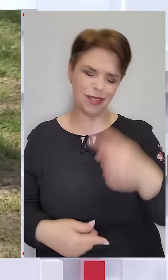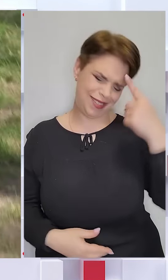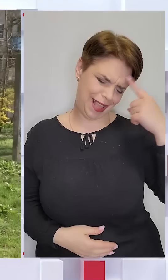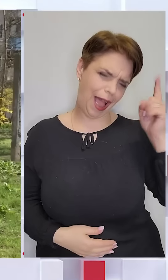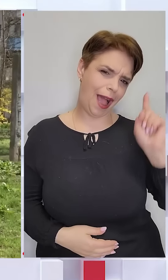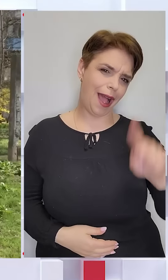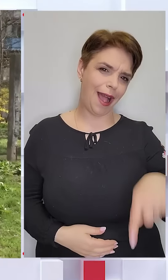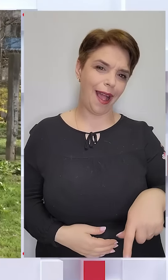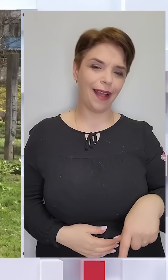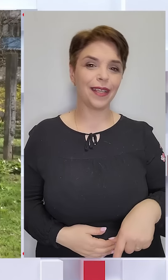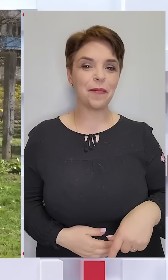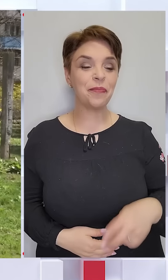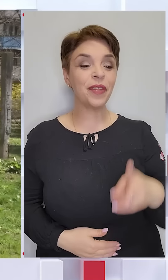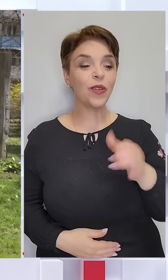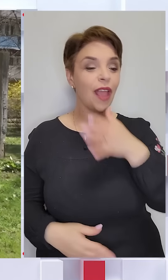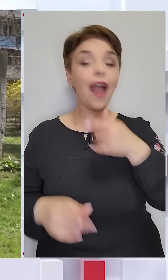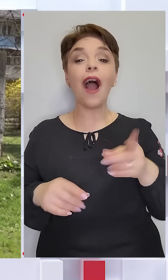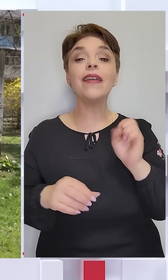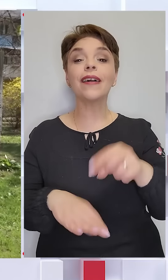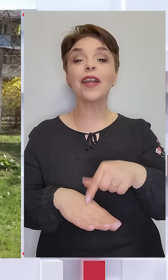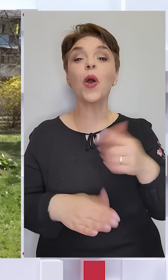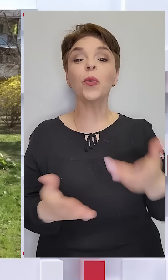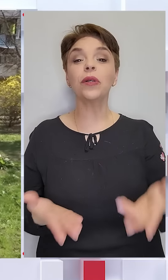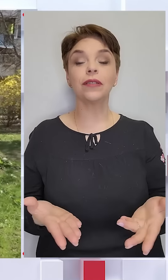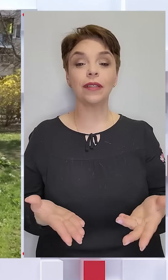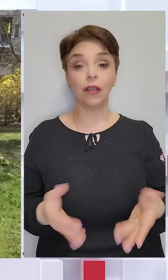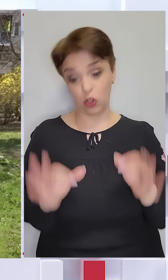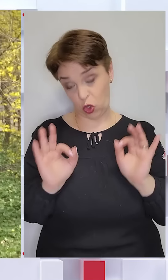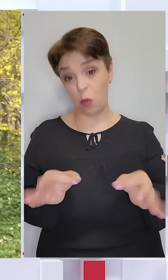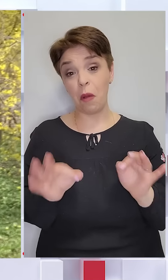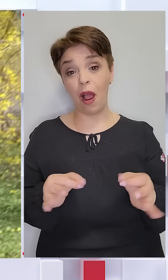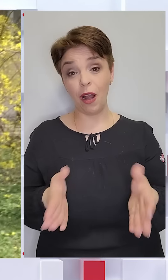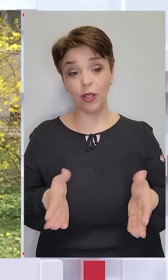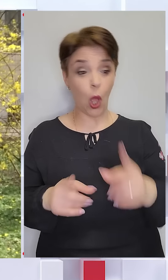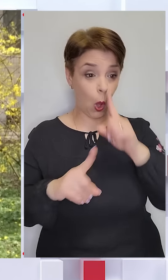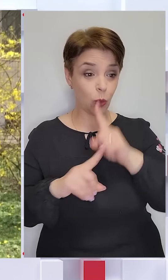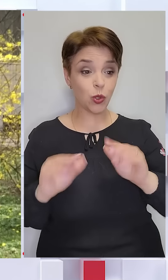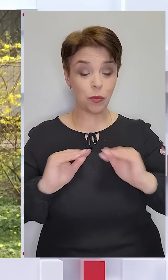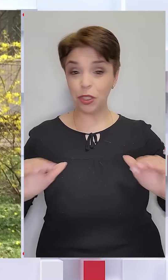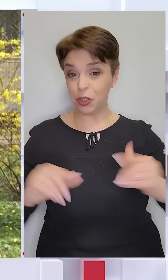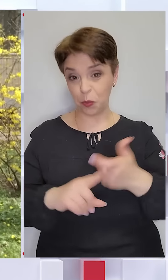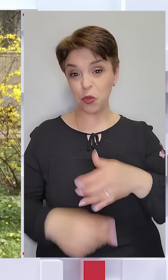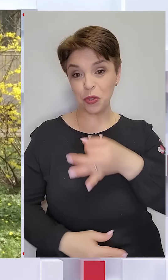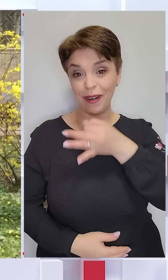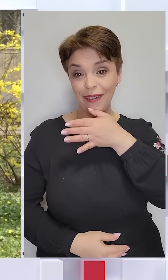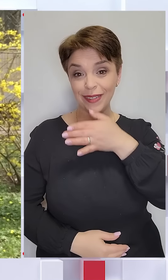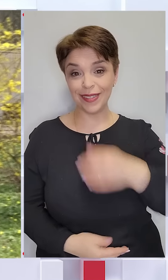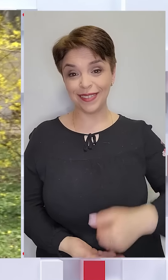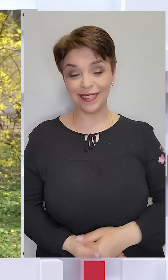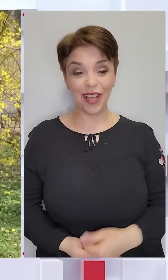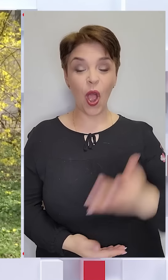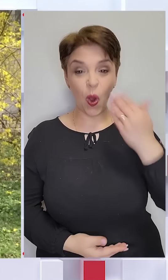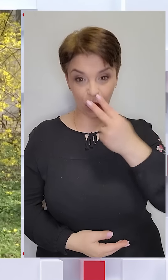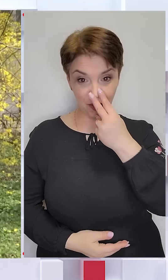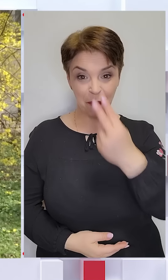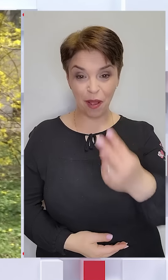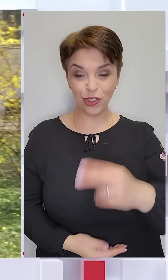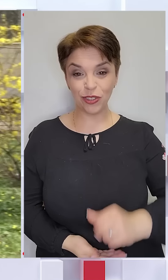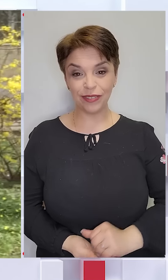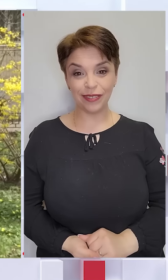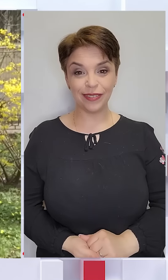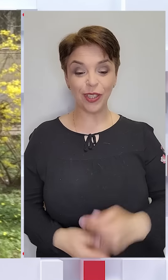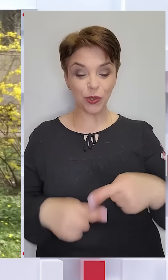Знаємо. Бачите часто? Як реагуєте? Нормально. Особенно дітям дуже подобається, коли бачать